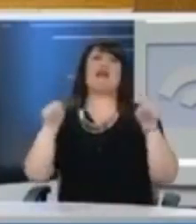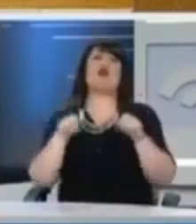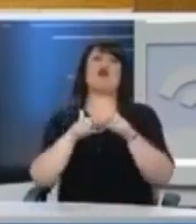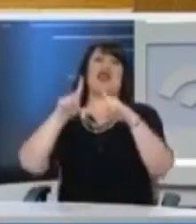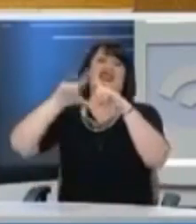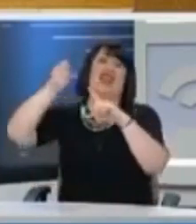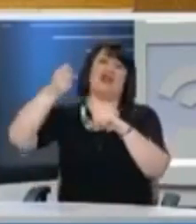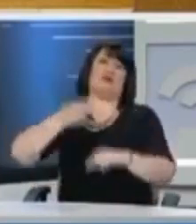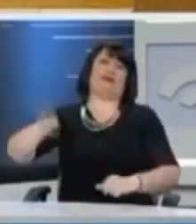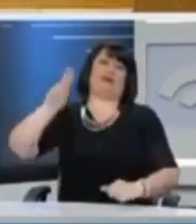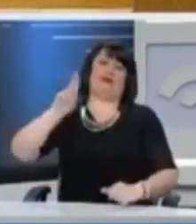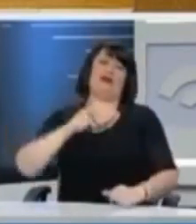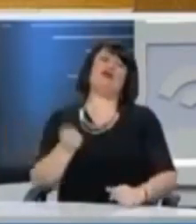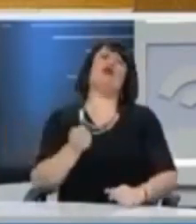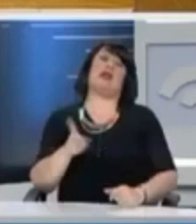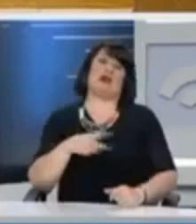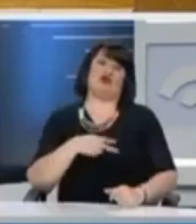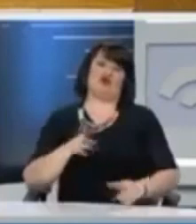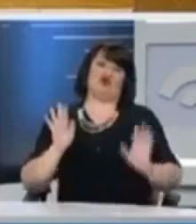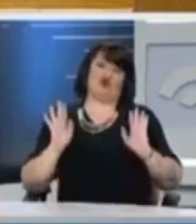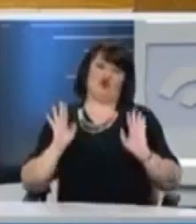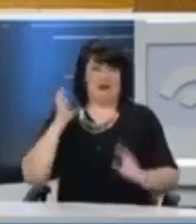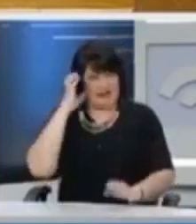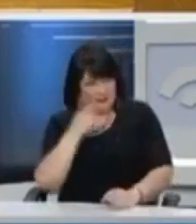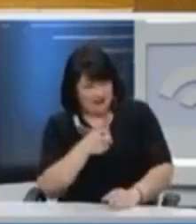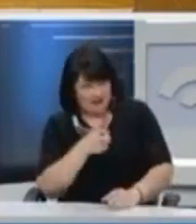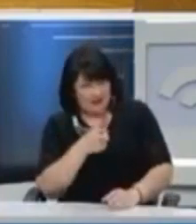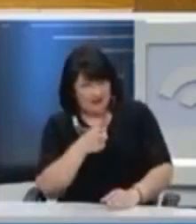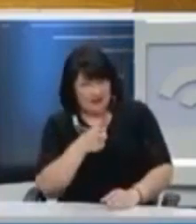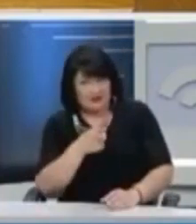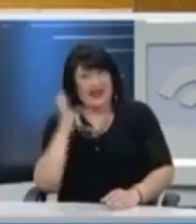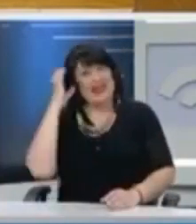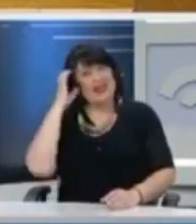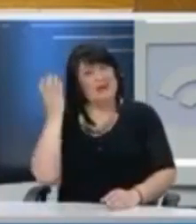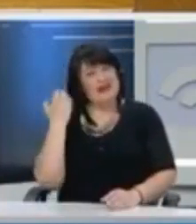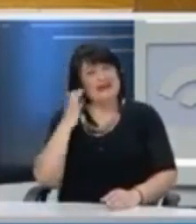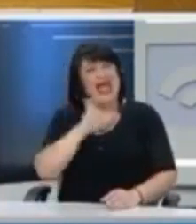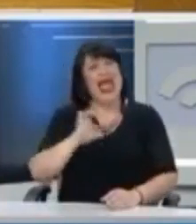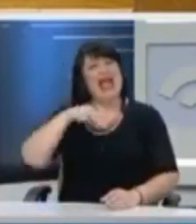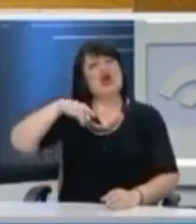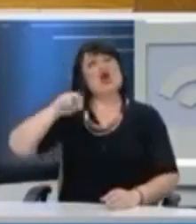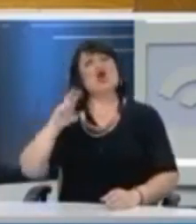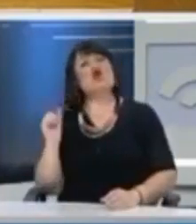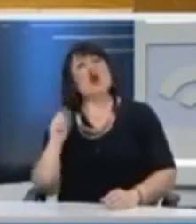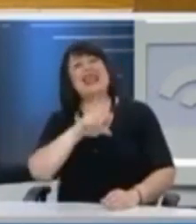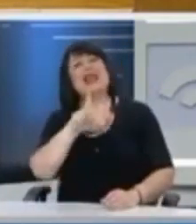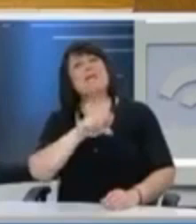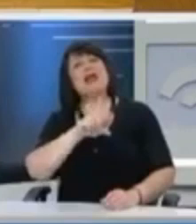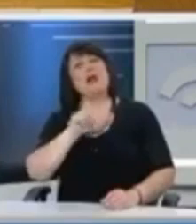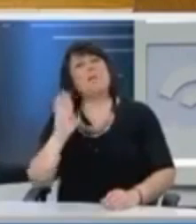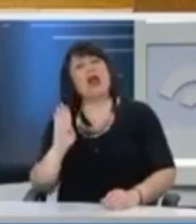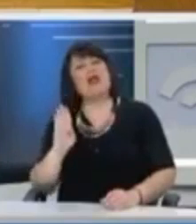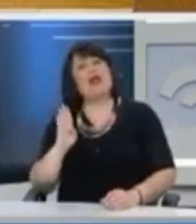της ΔΕΗ. Αυτό δεν είναι ως αισθό. Γιατί να σας θυμίσω κάτι. Θυμάστε την Ένρον. Θυμάστε τη Lehman Brothers.